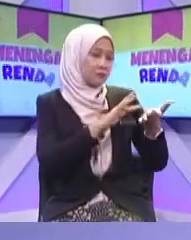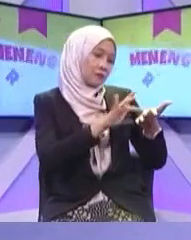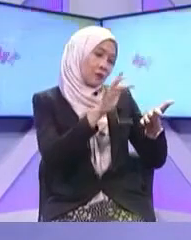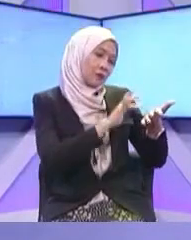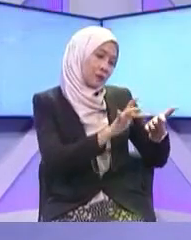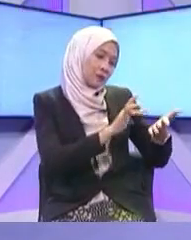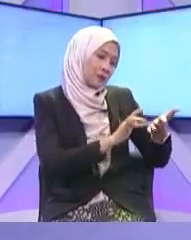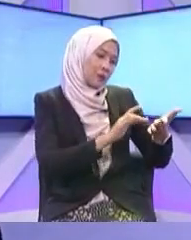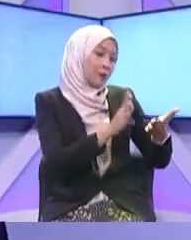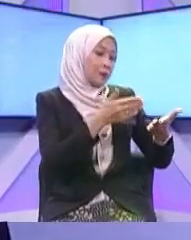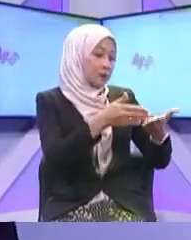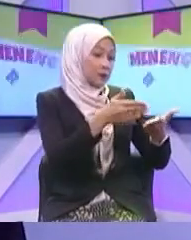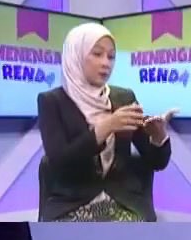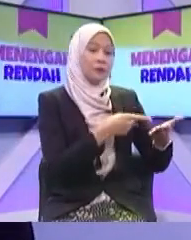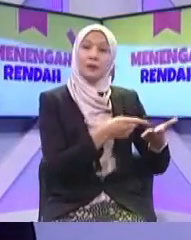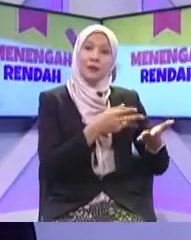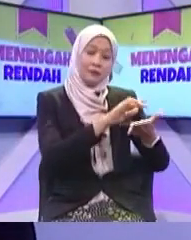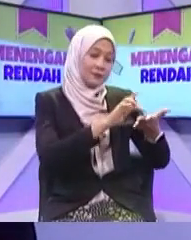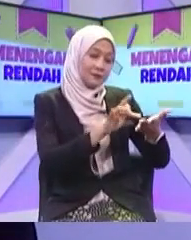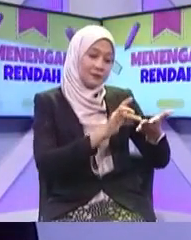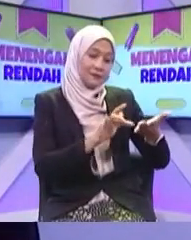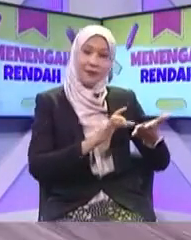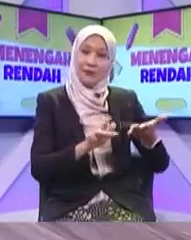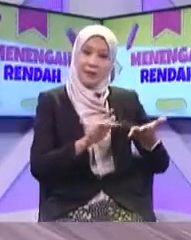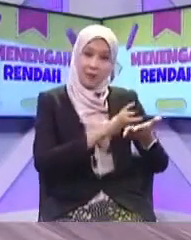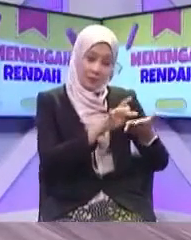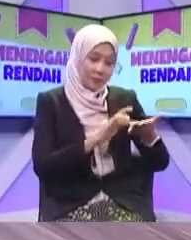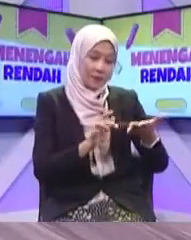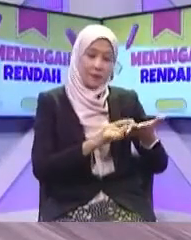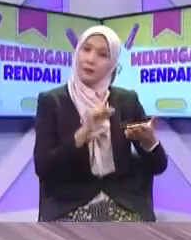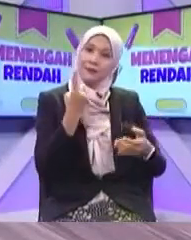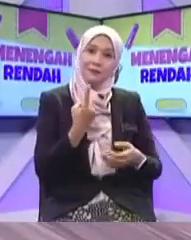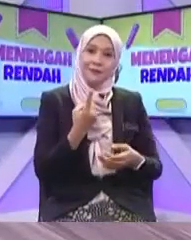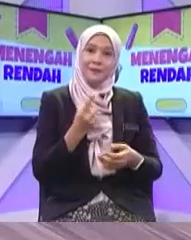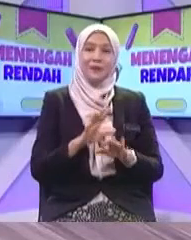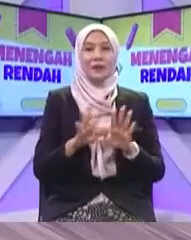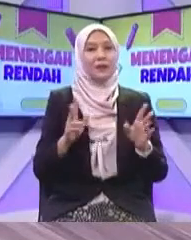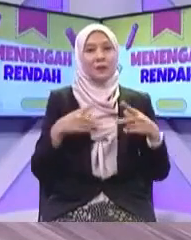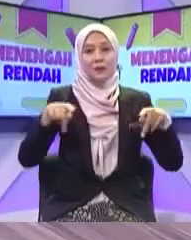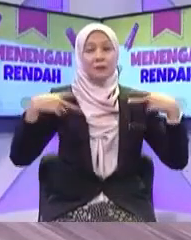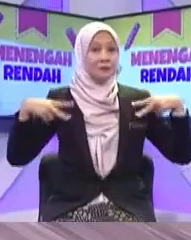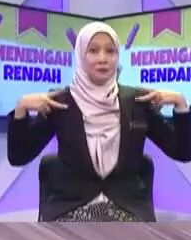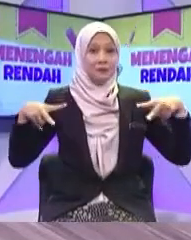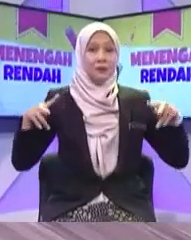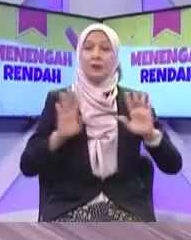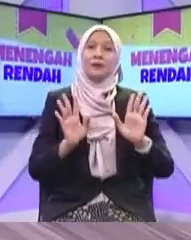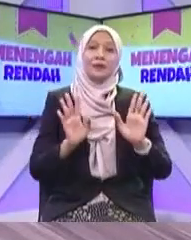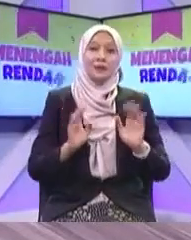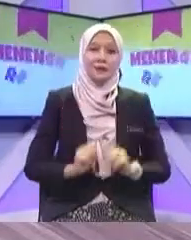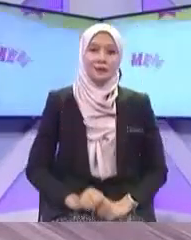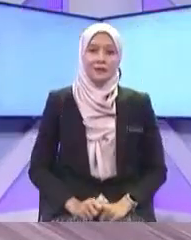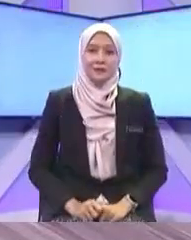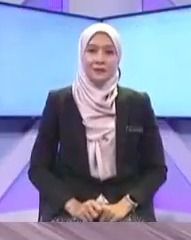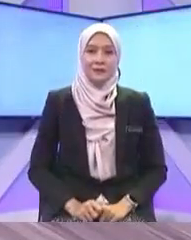Lagi mudah Lagi mudah kan Mungkin saya boleh jual Mesin taip tu Eh boleh jual Okey mungkin Itu cara Saya boleh tolong cikgu Tengah risau Itu